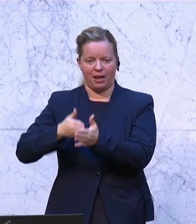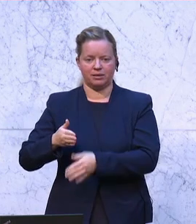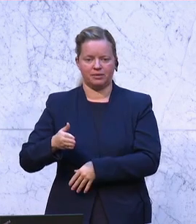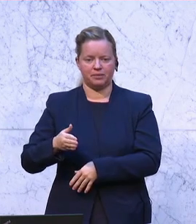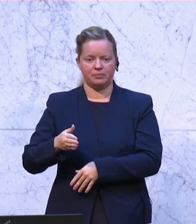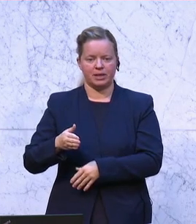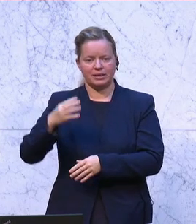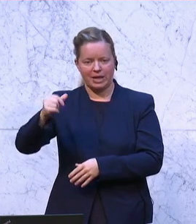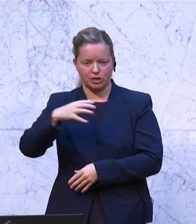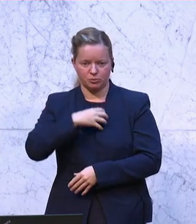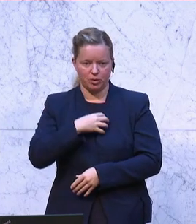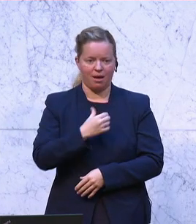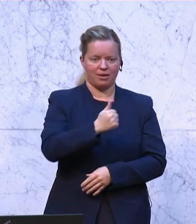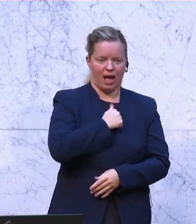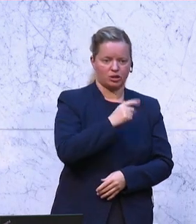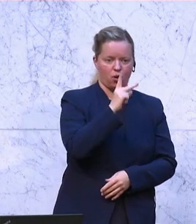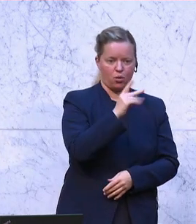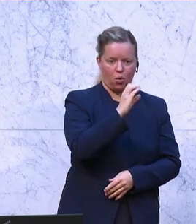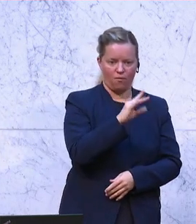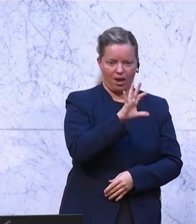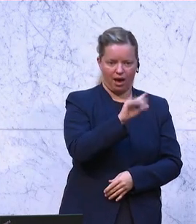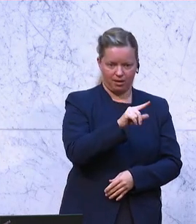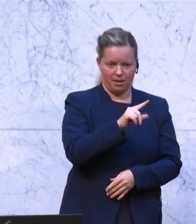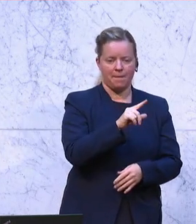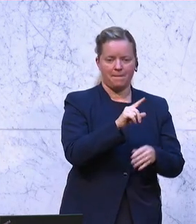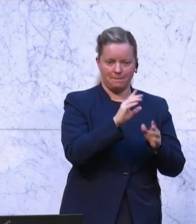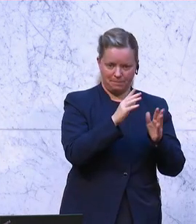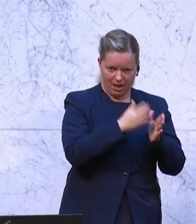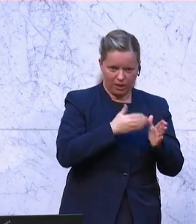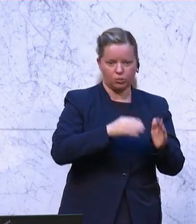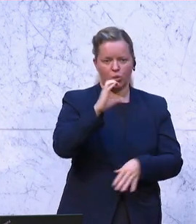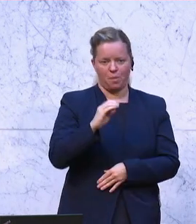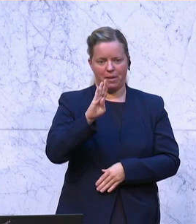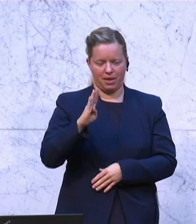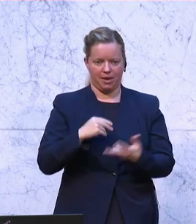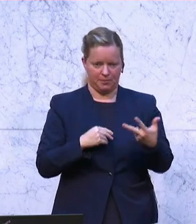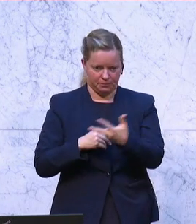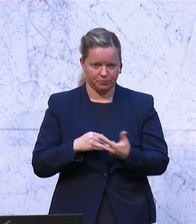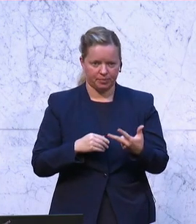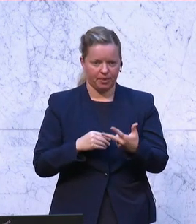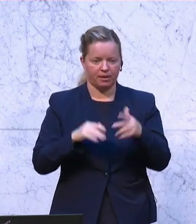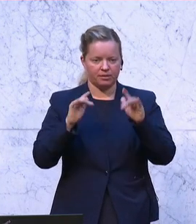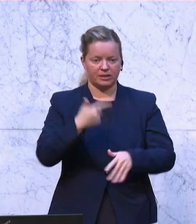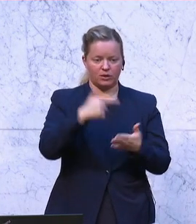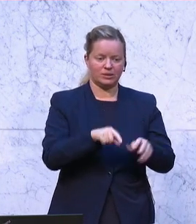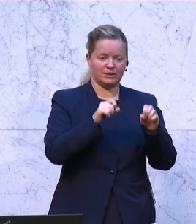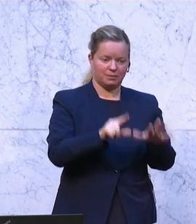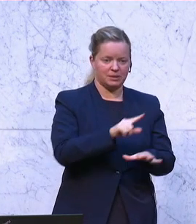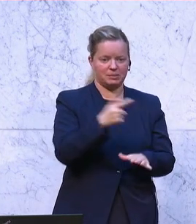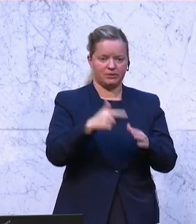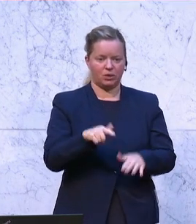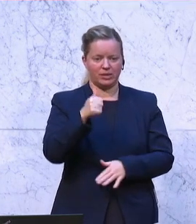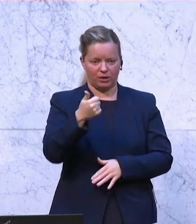-Köflach-Bahn und auch die ÖVP. Meine Damen und Herren, überprüft wurde der Zeitraum 2017 bis 2021.